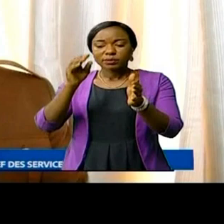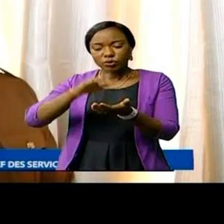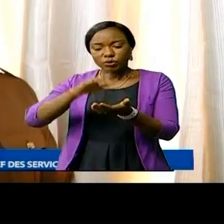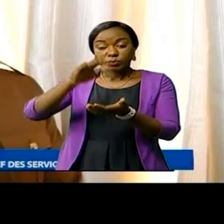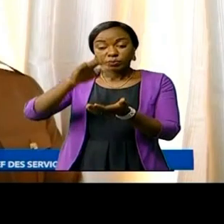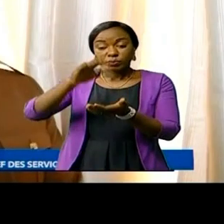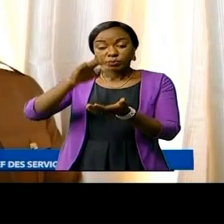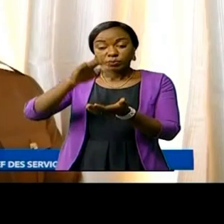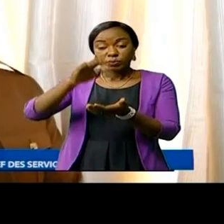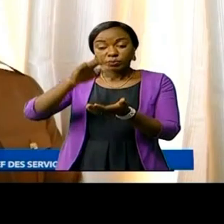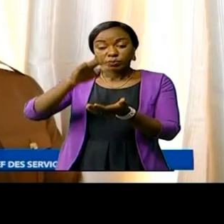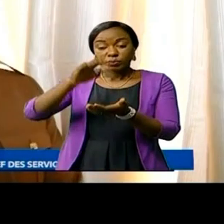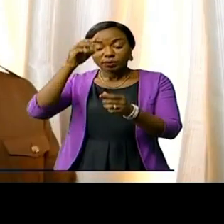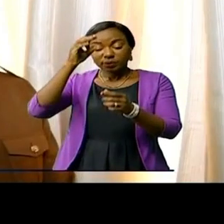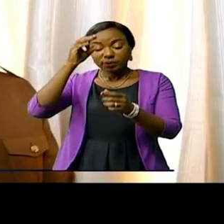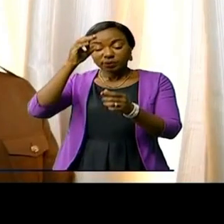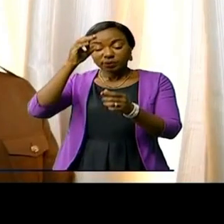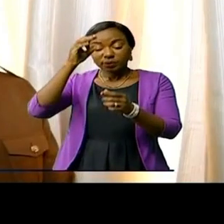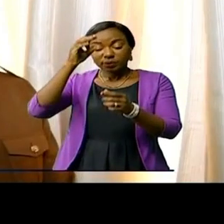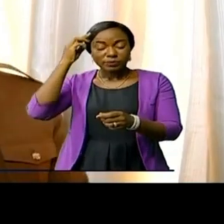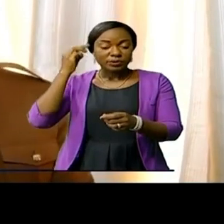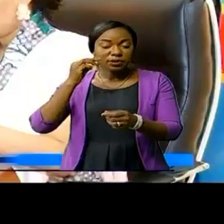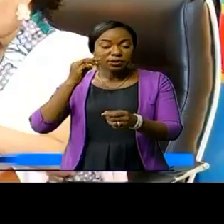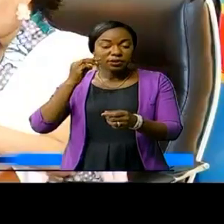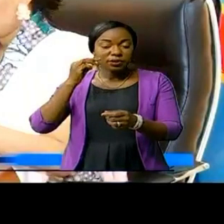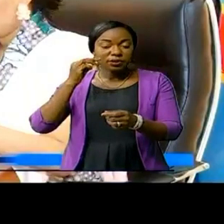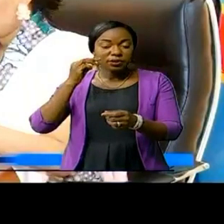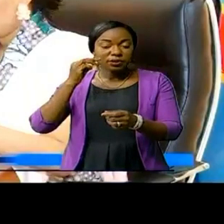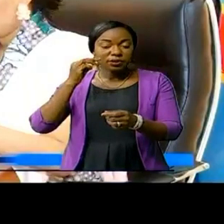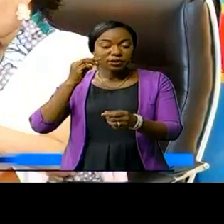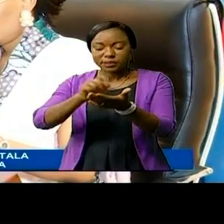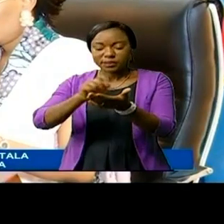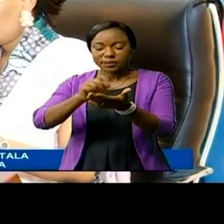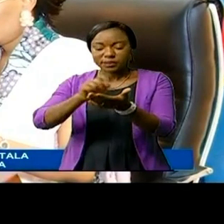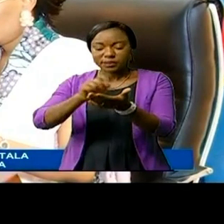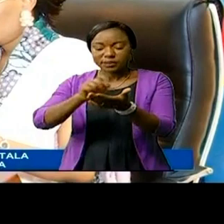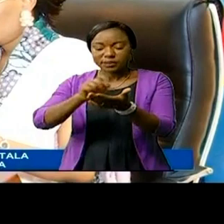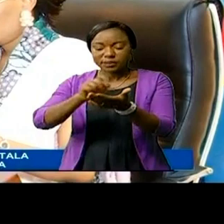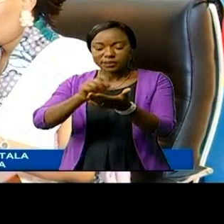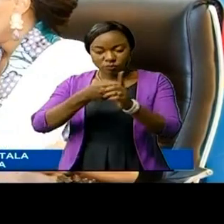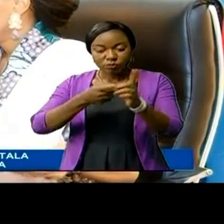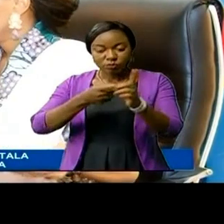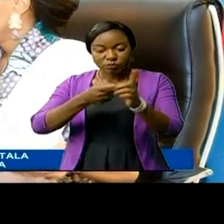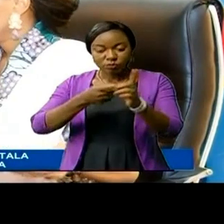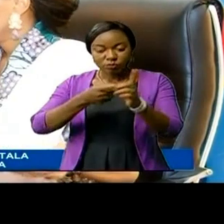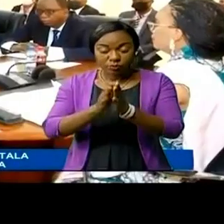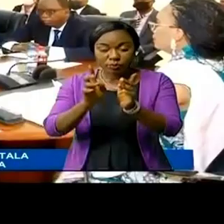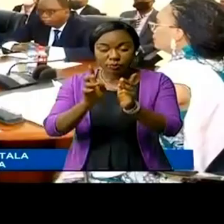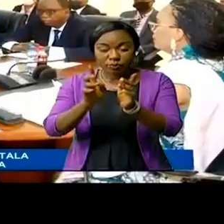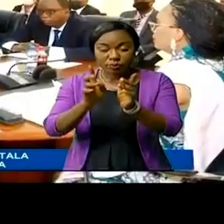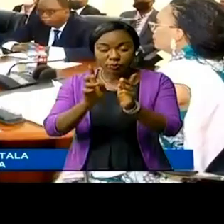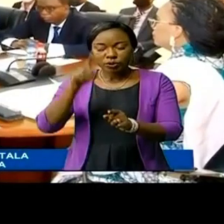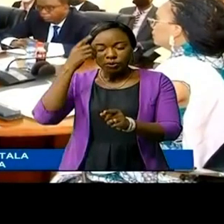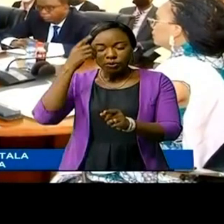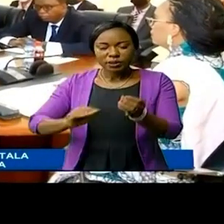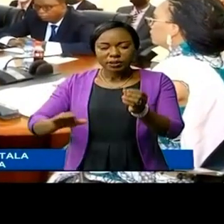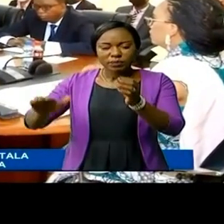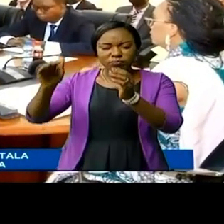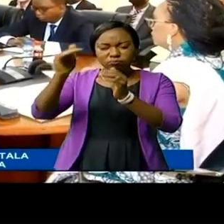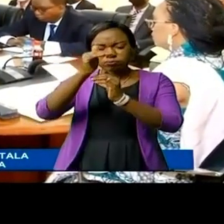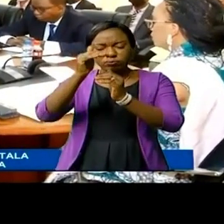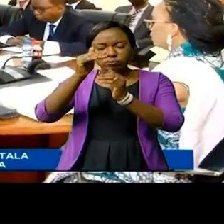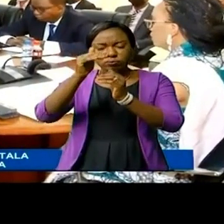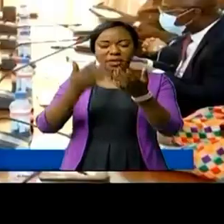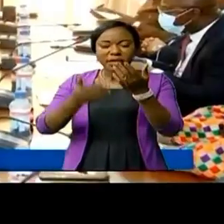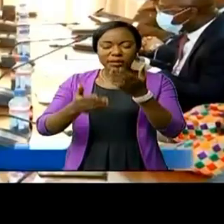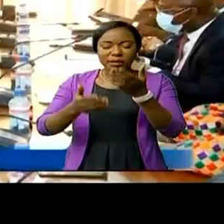son excellence, monsieur le ministre des finances, a fait signer aux régies. Pour le seul mois d'octobre, la mobilisation des recettes a atteint 132% par